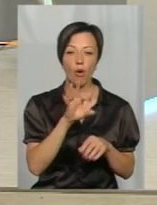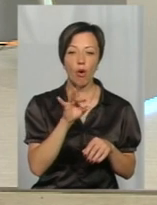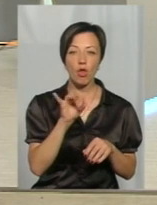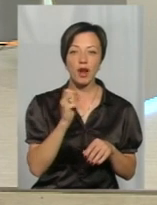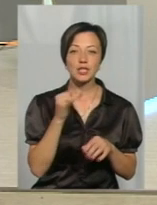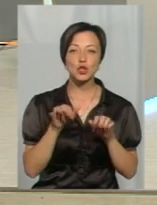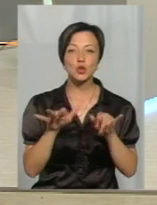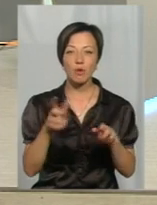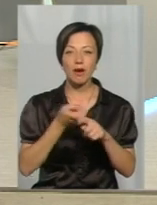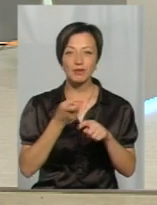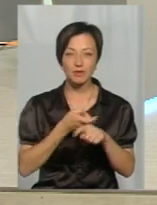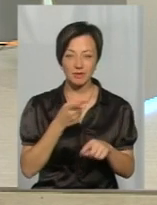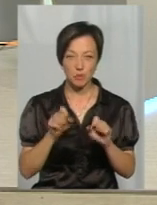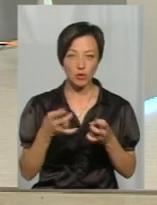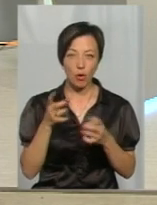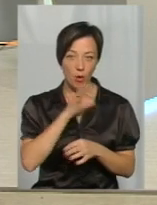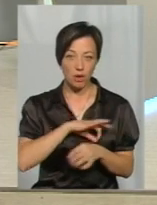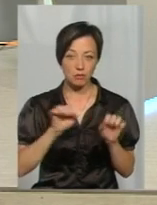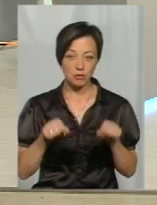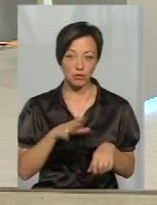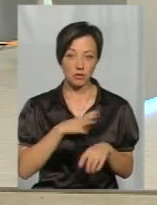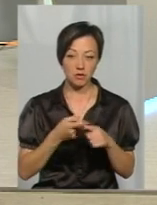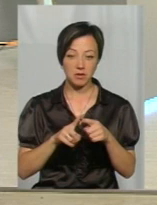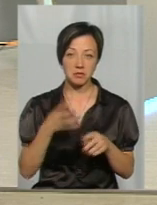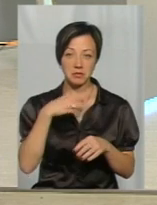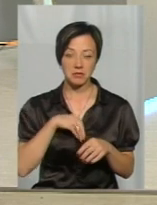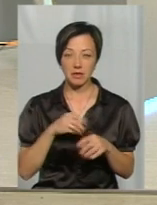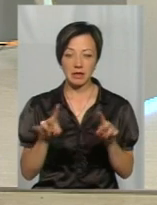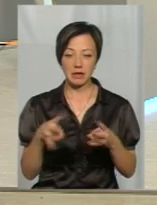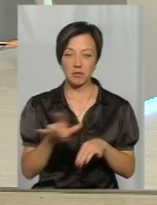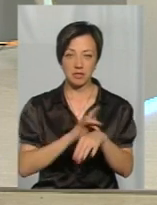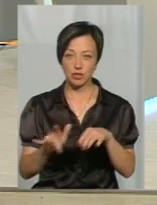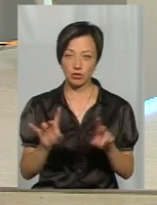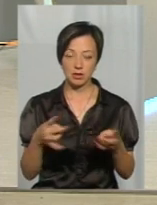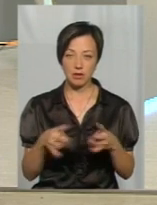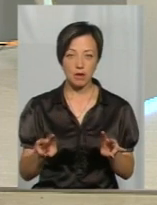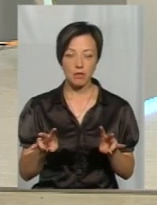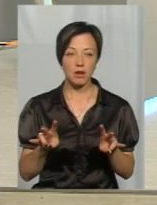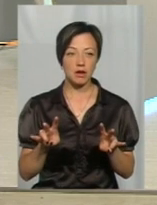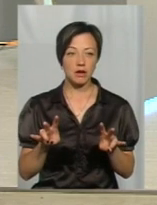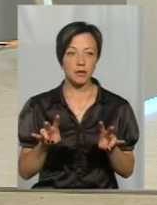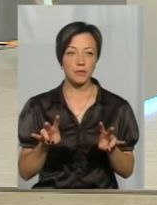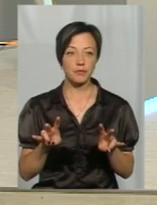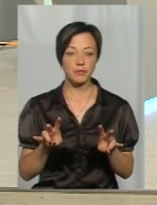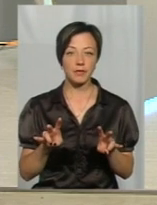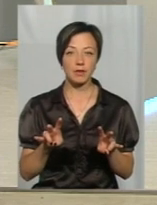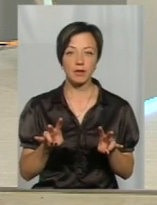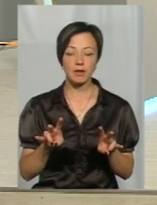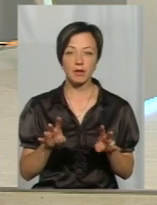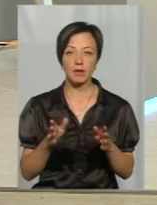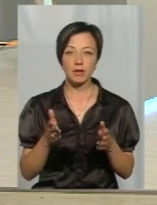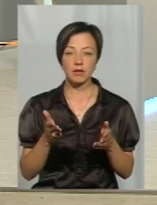є антомуфагом, його не треба знищувати, його не треба врегулювати